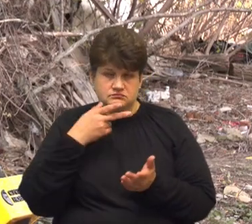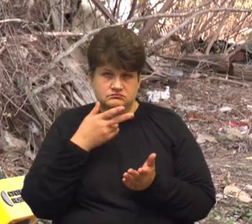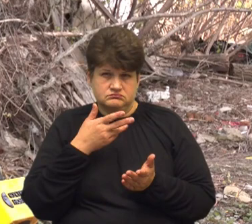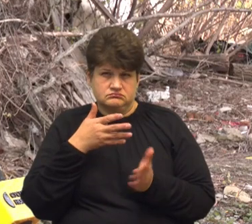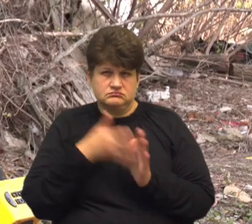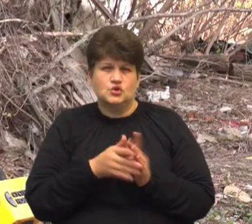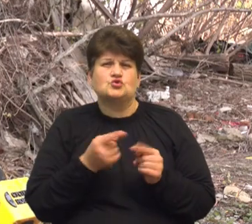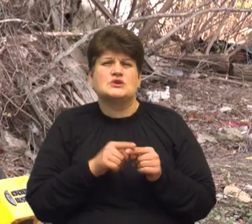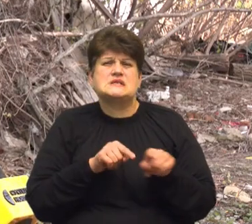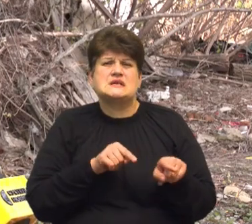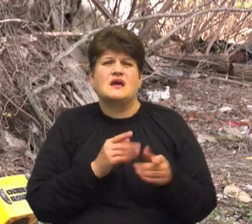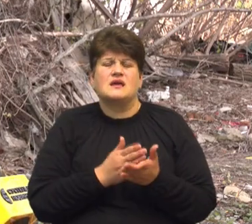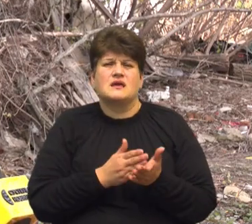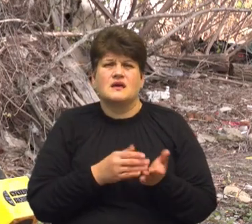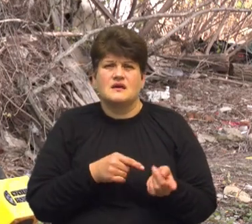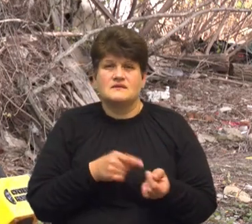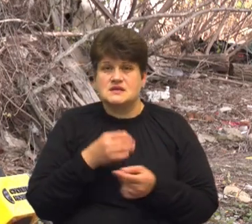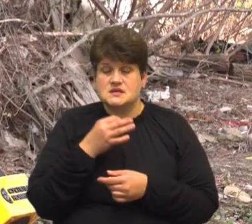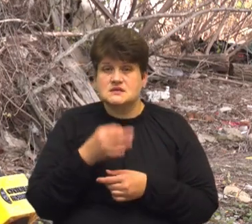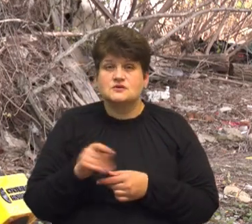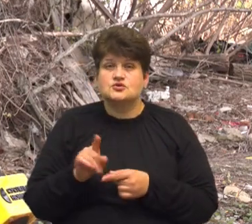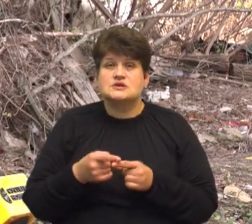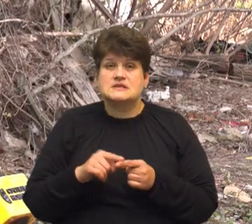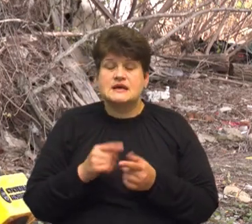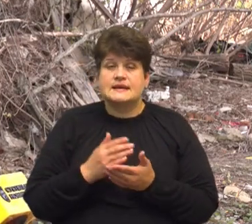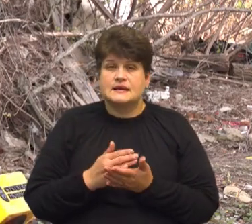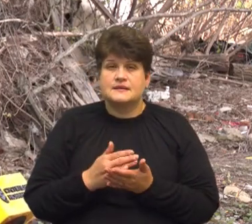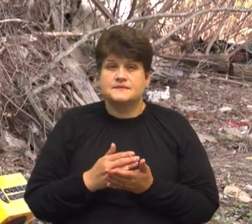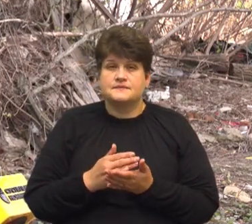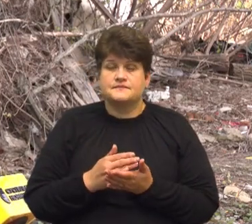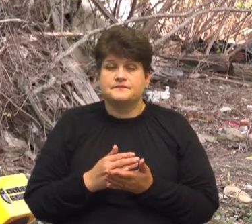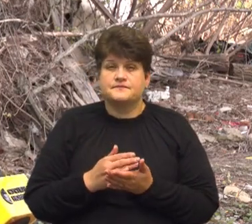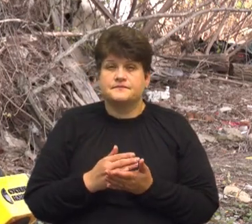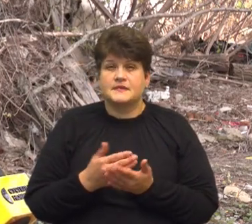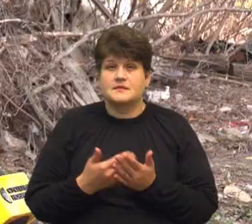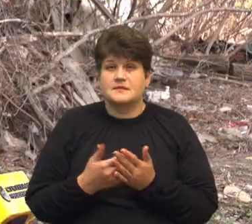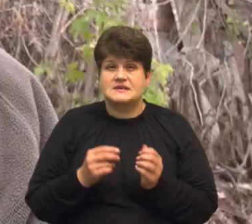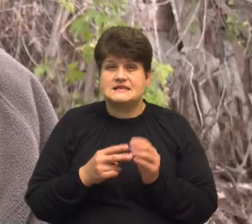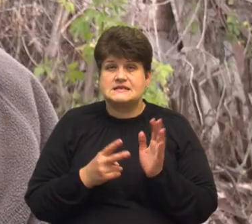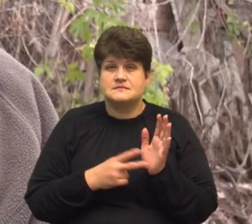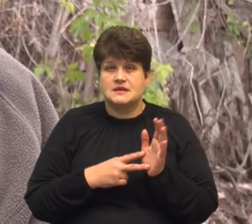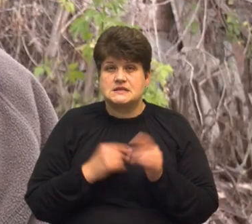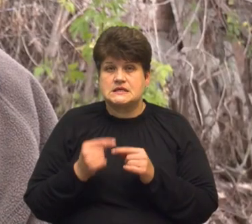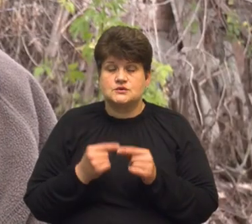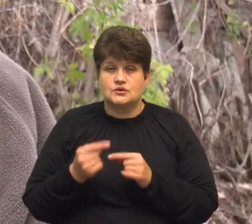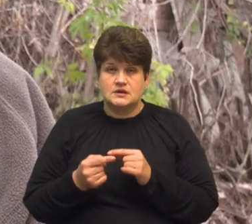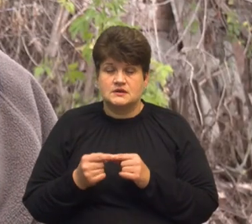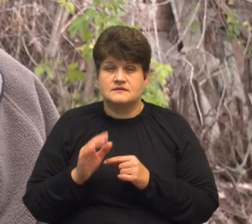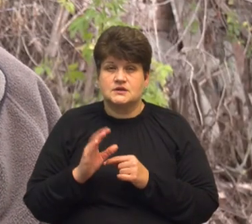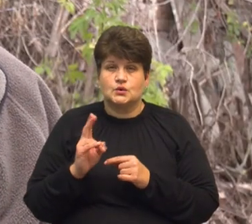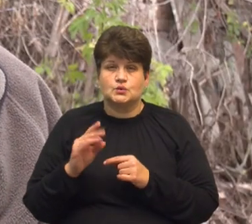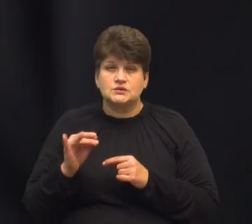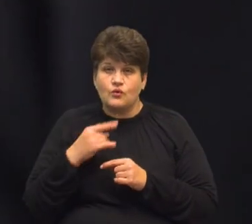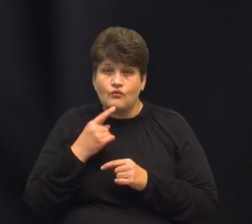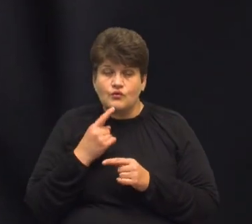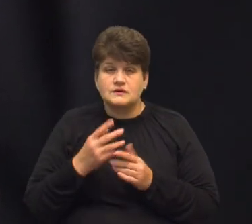є, ну і він оприділив, що то є предмет приблизно 17-го століття. Василь Кусий каже, знахідку